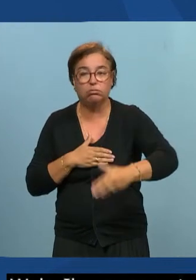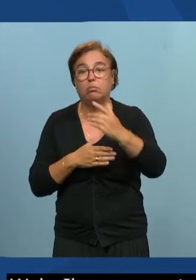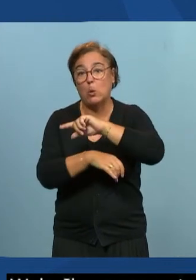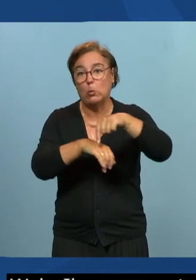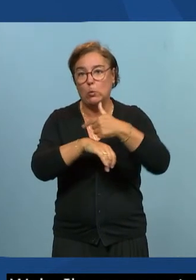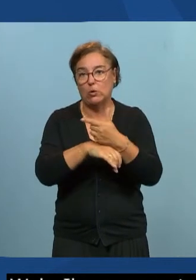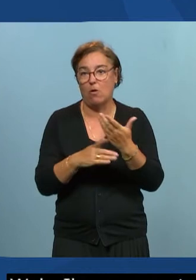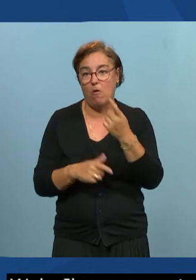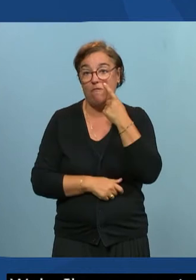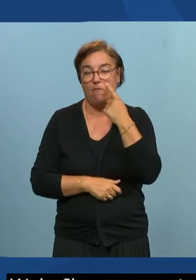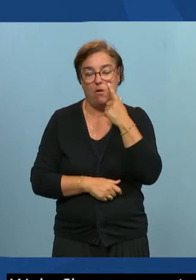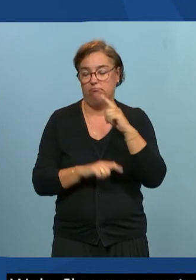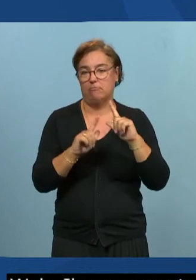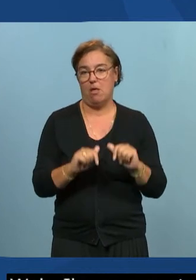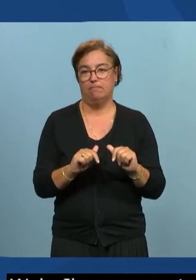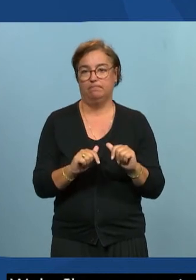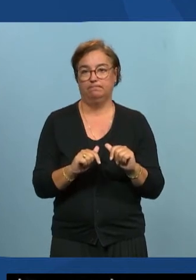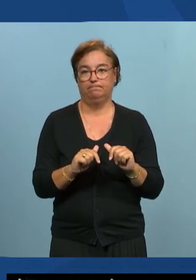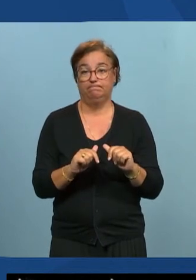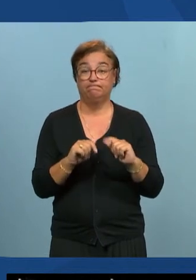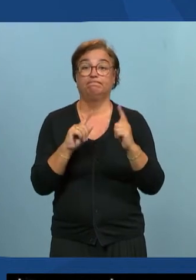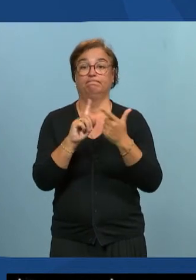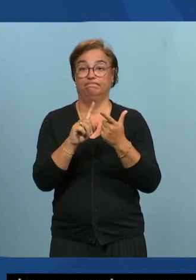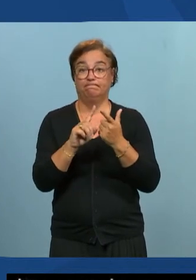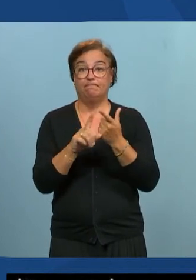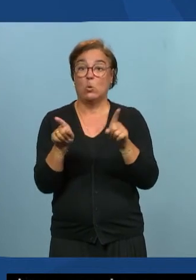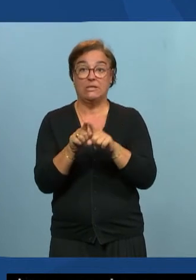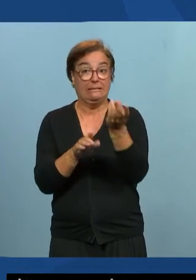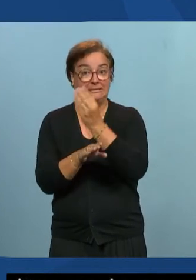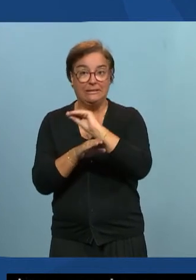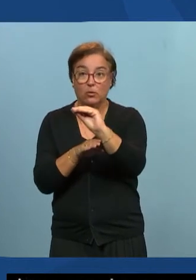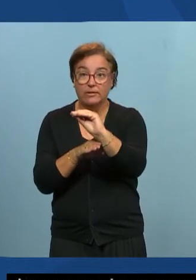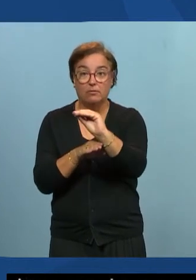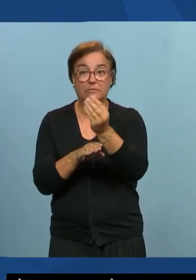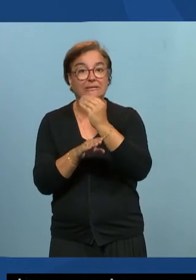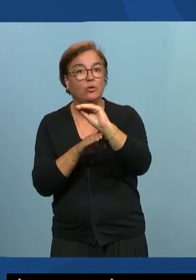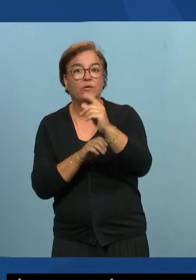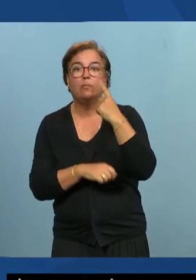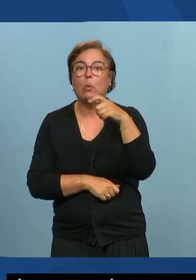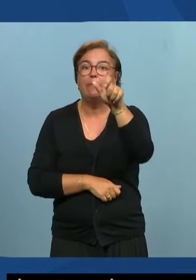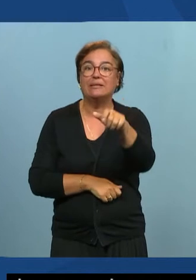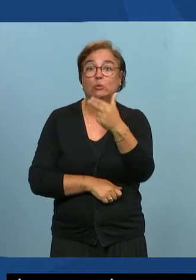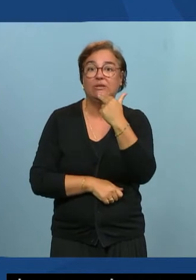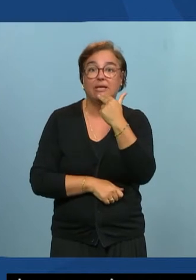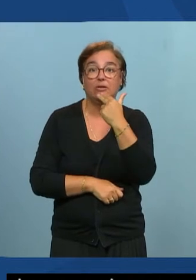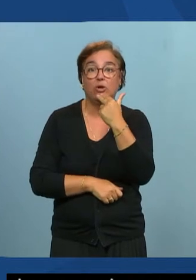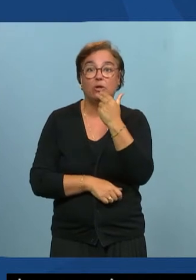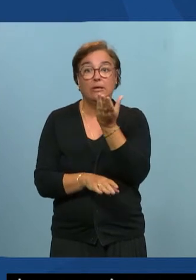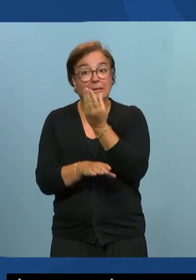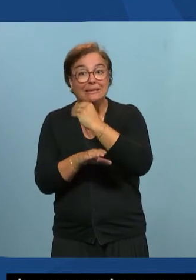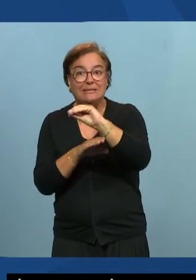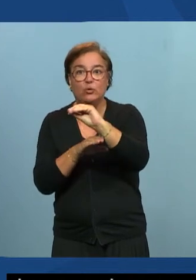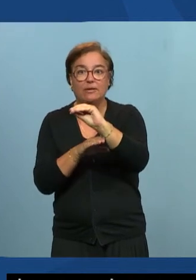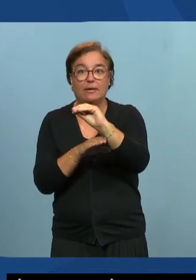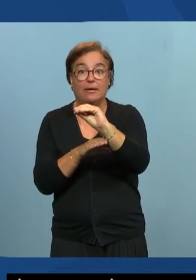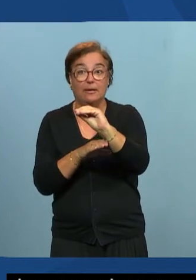c'est très présent. Vous avez la question de la sécurité, à la fois des utilisateurs et de l